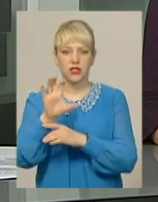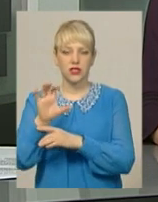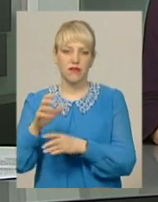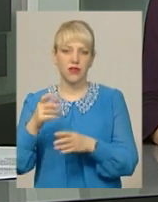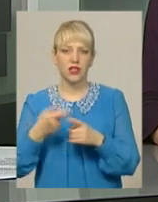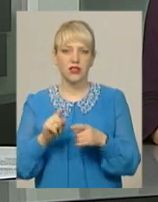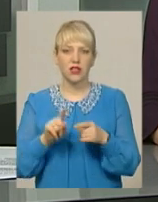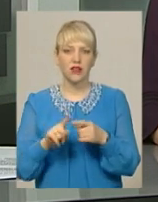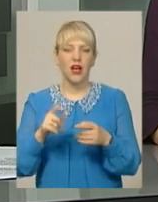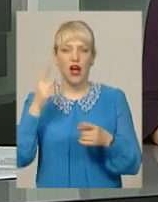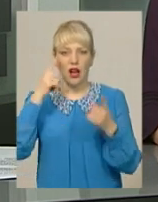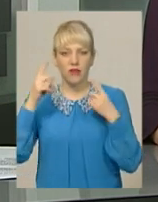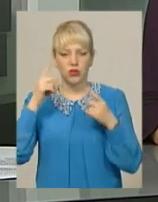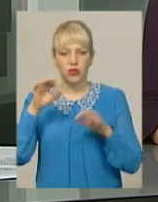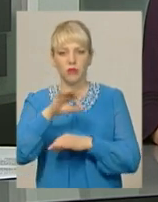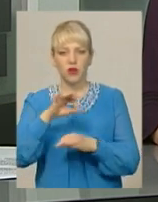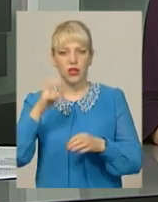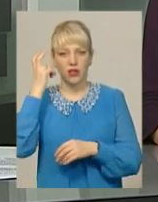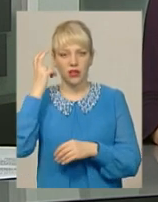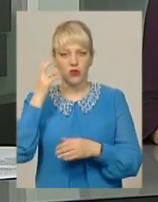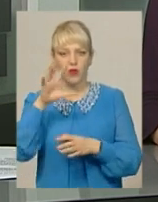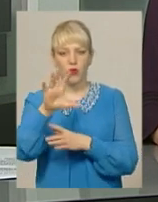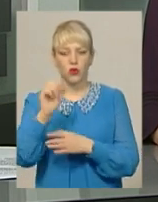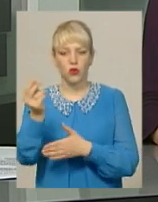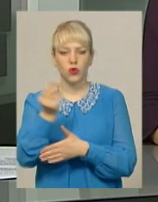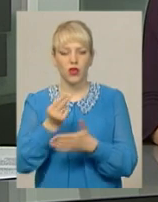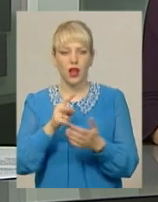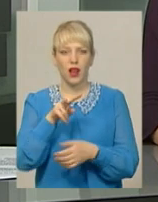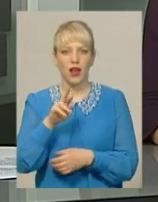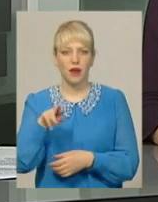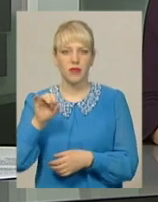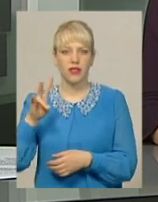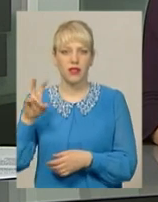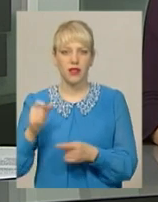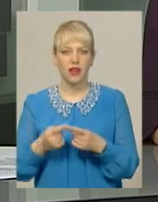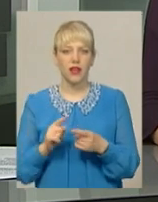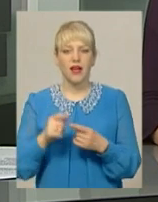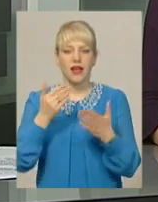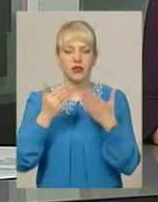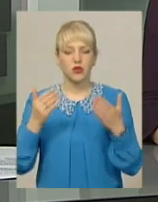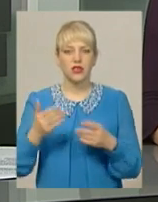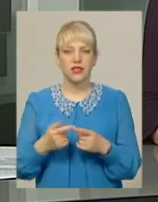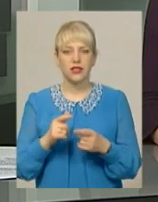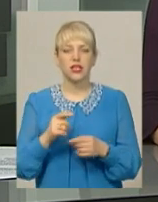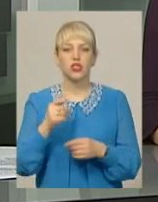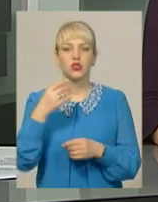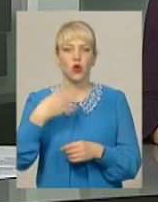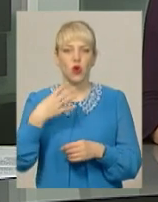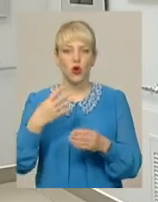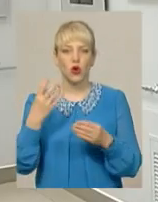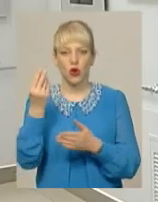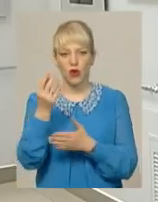авторський проєкт київського фотохудожника Олександра Ляпіна. В експозиції 40 робіт про майбутнє Києва через 100 років.